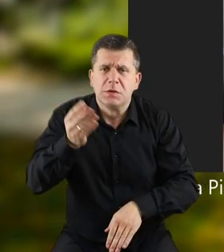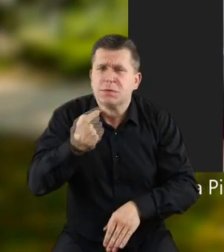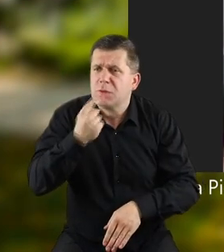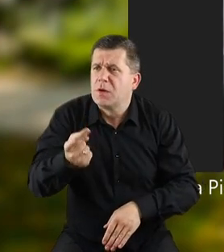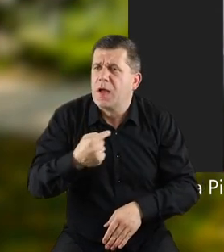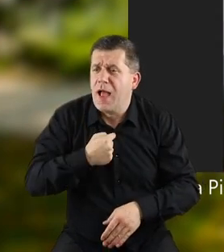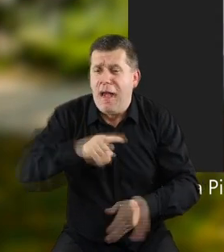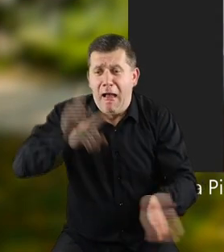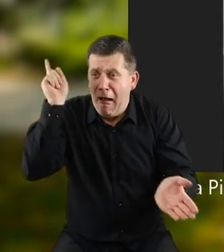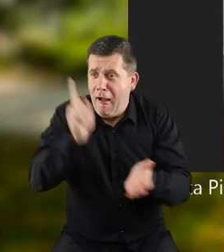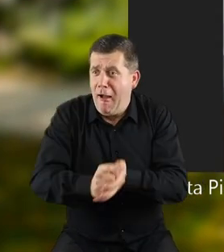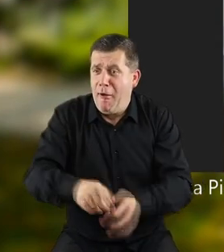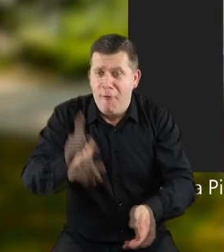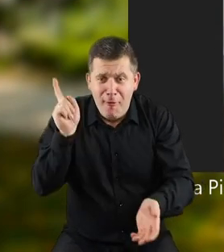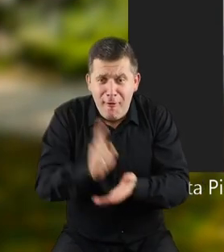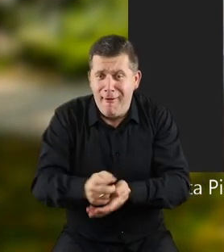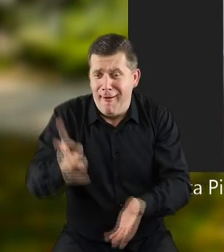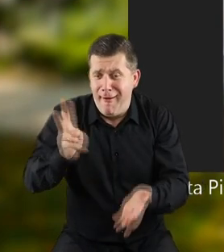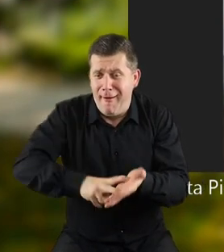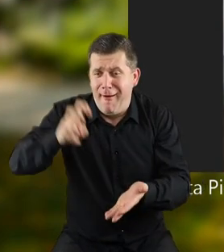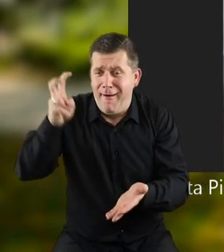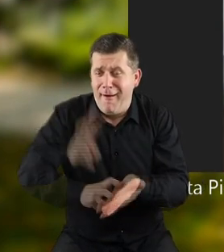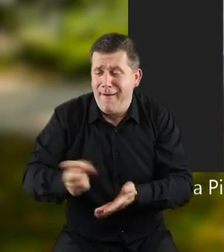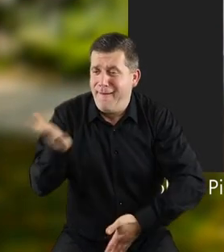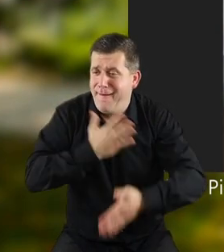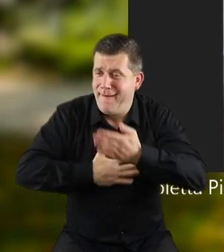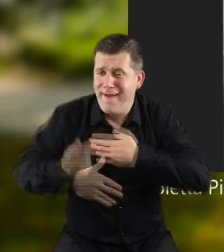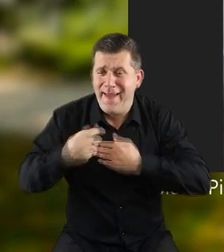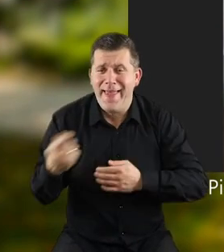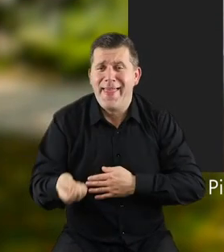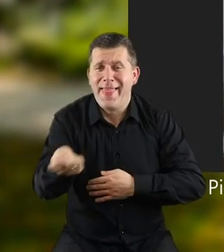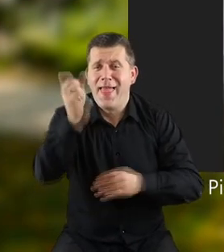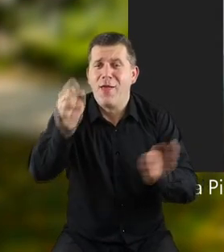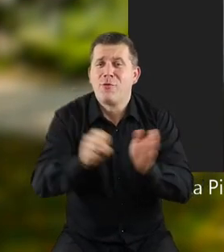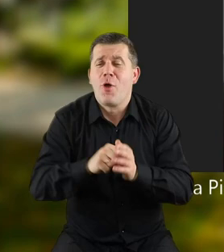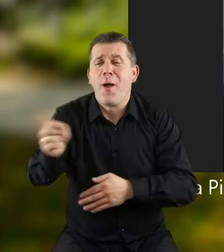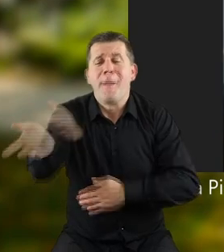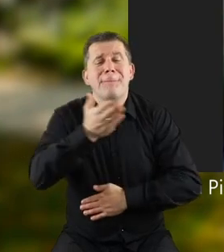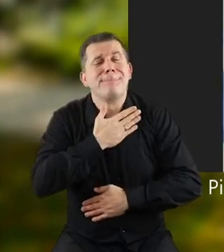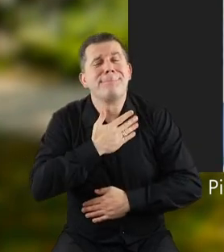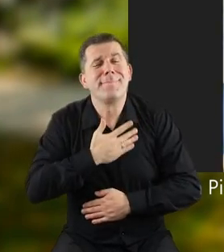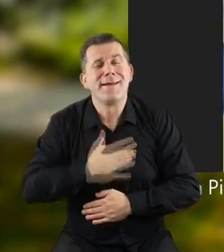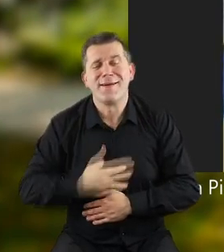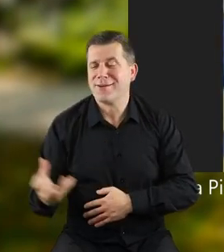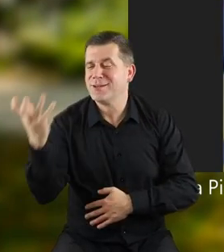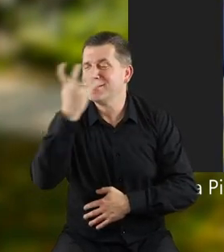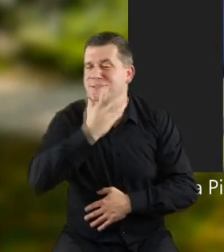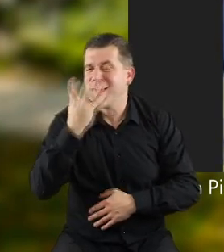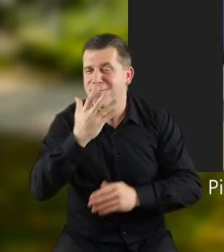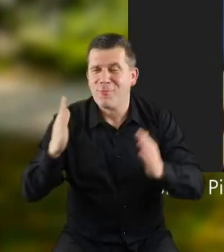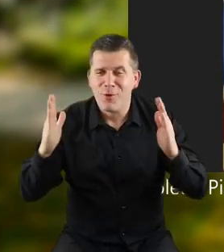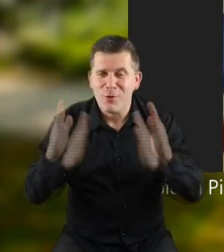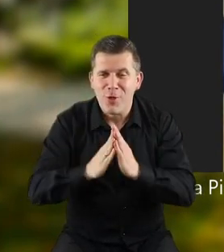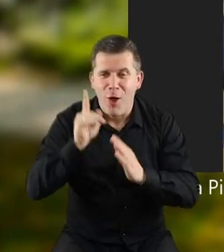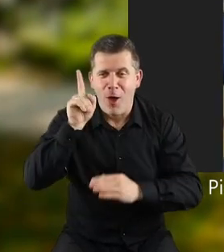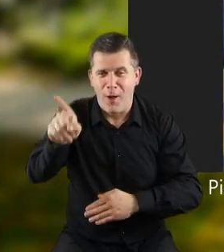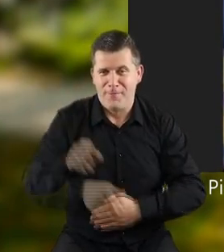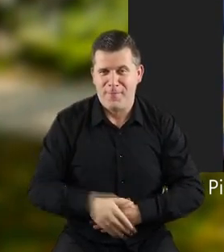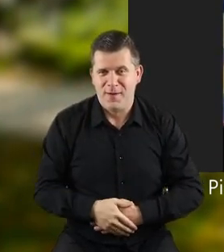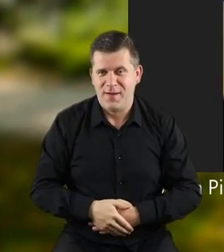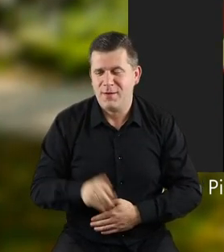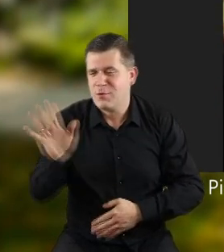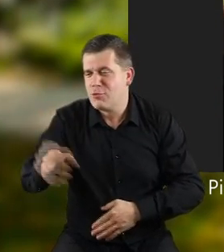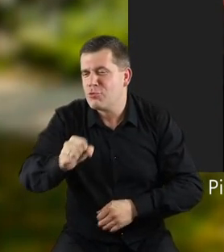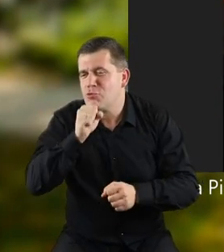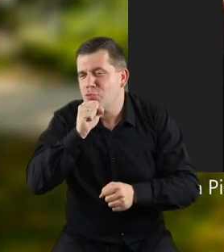i wreszcie się doczekałem. Ja też jadę dzisiaj do tego milutkiego, cieplutkiego domku, o